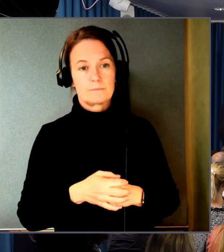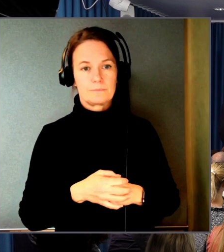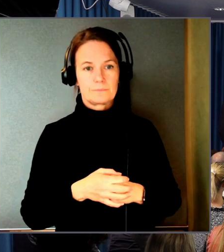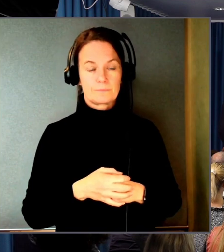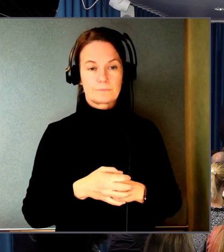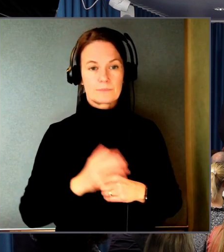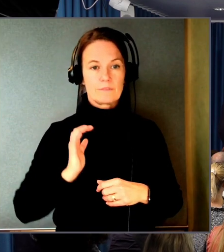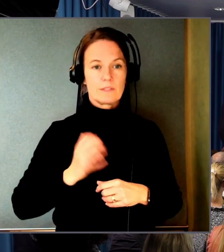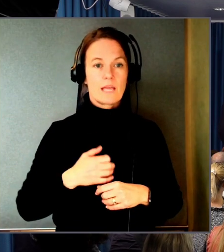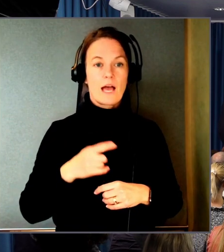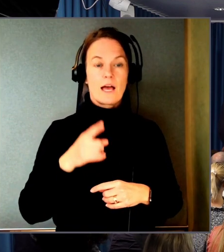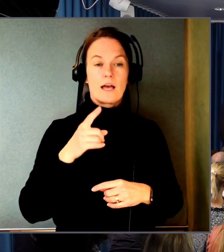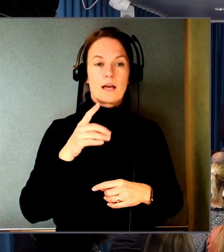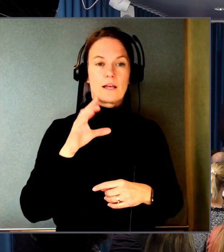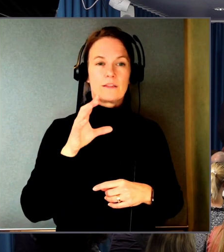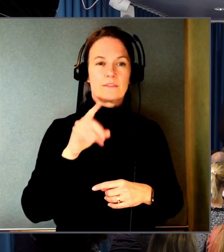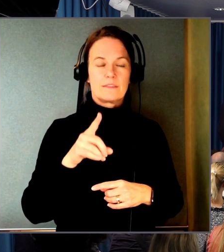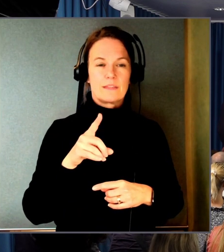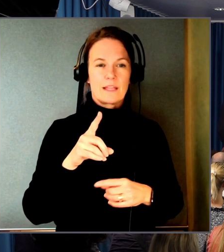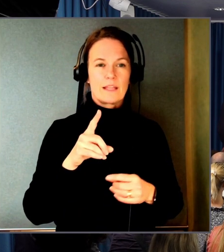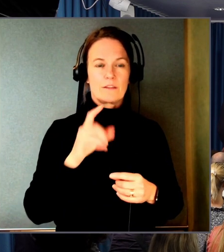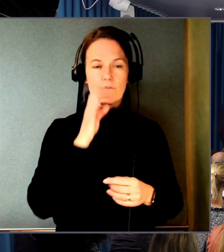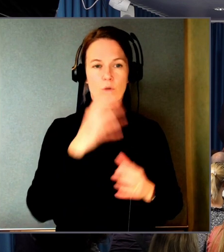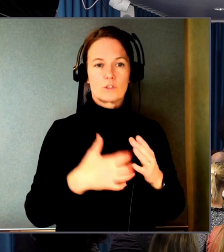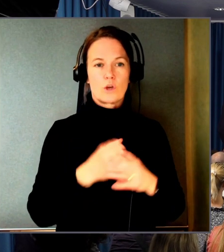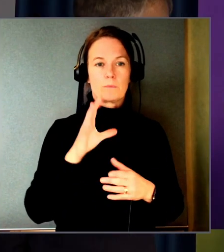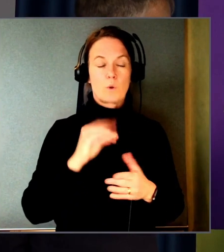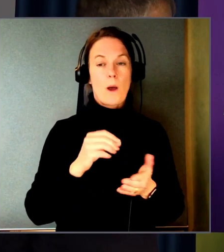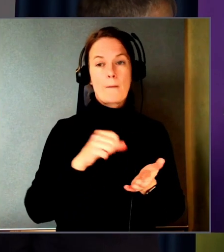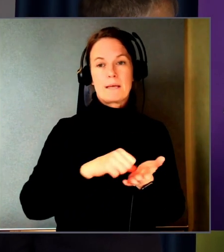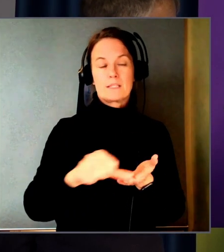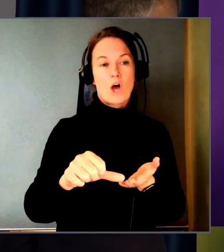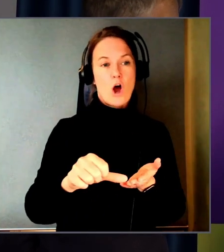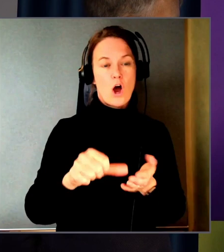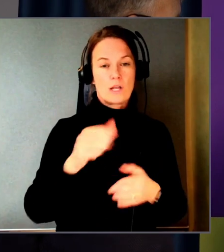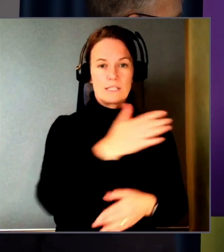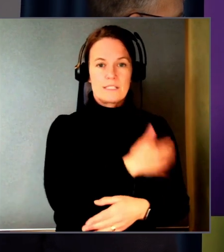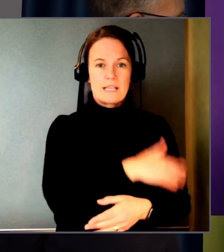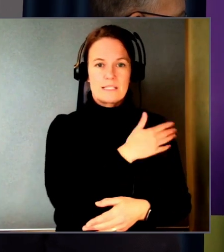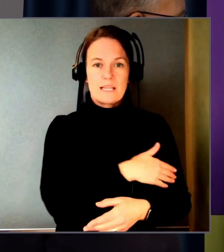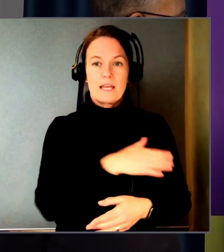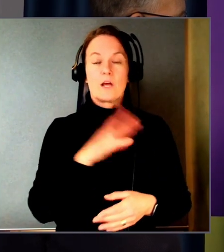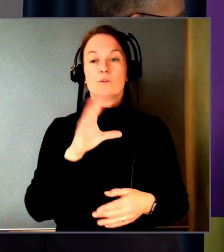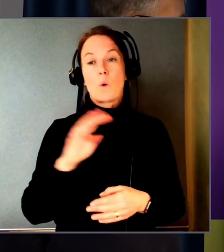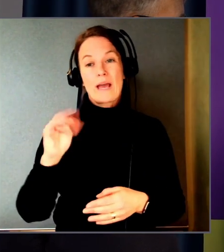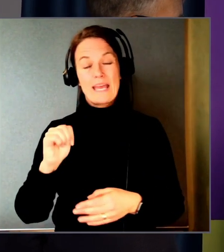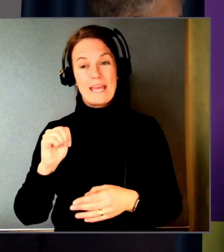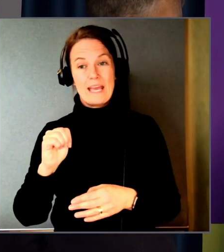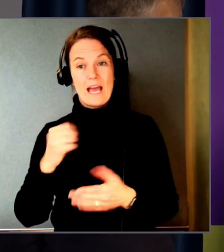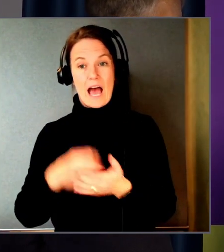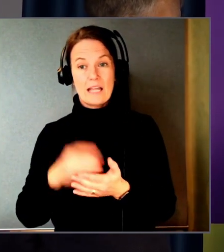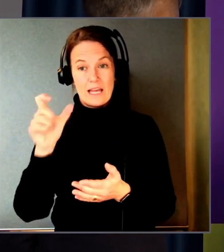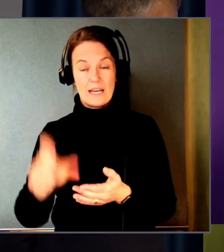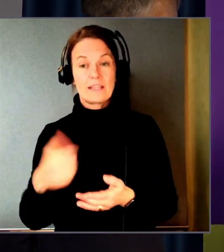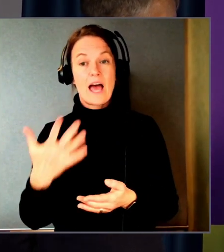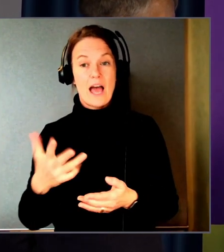lyft också när det gäller e-handel och betaltjänster. För blir det fel på betaltjänsten så är ju e-handlaren ansvarig för dem som man